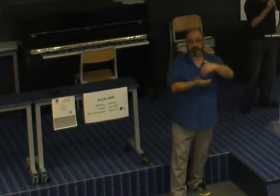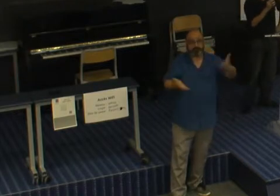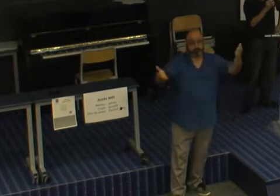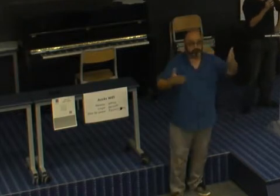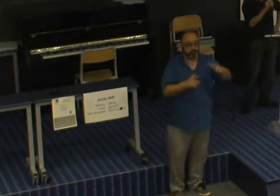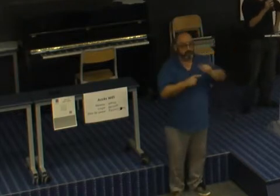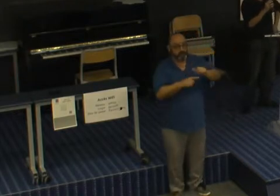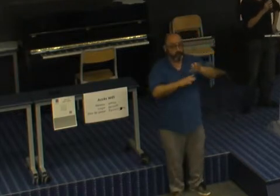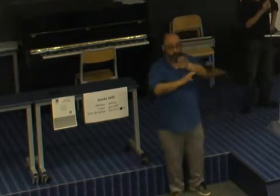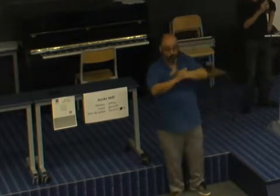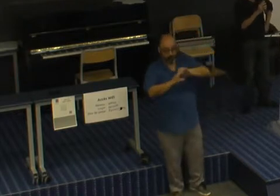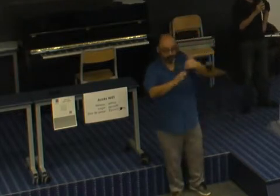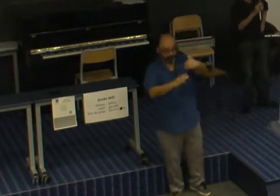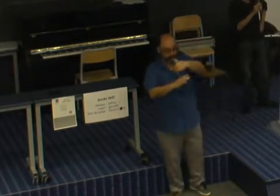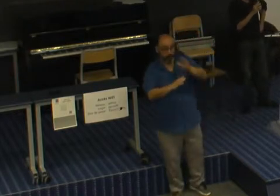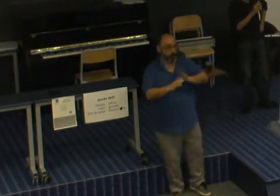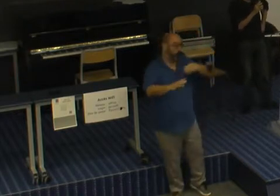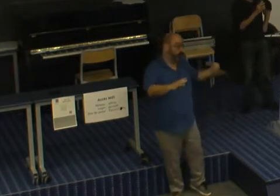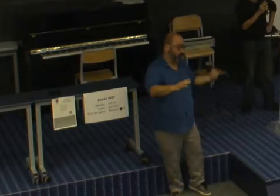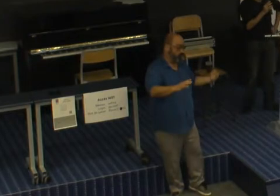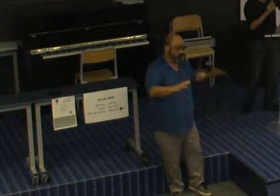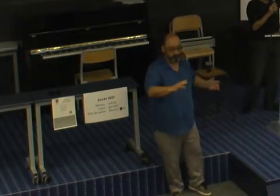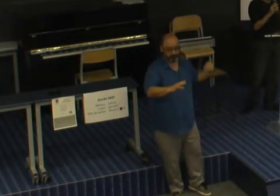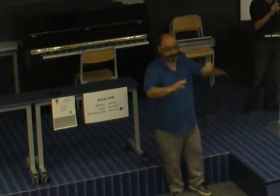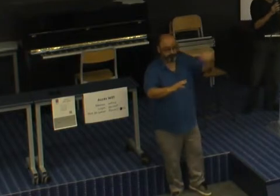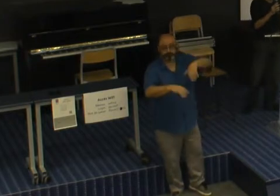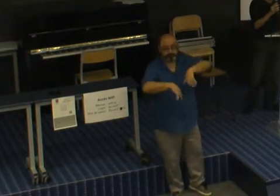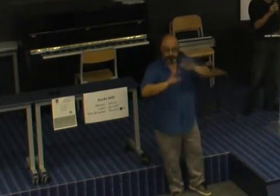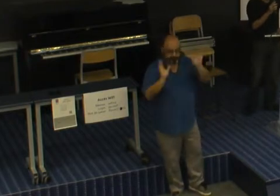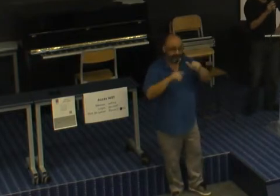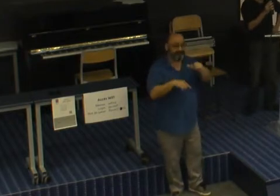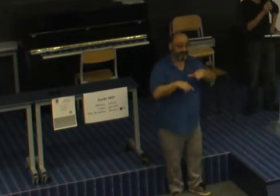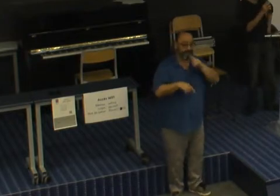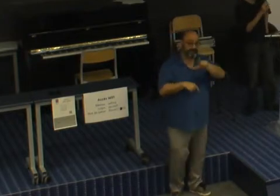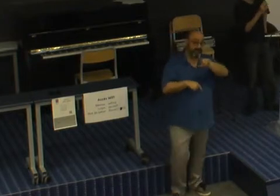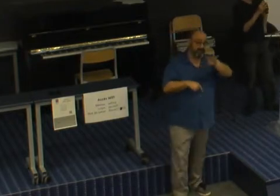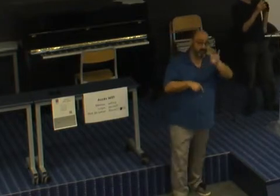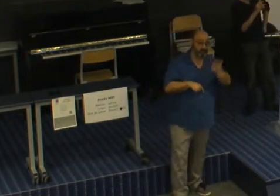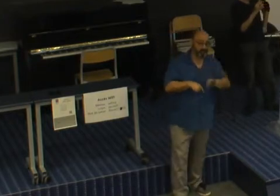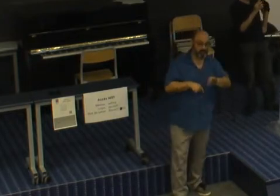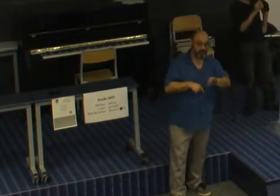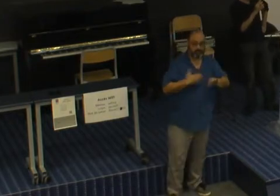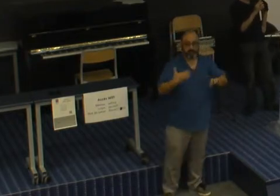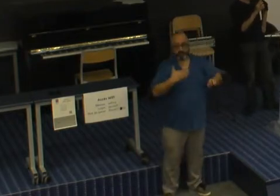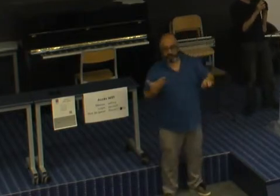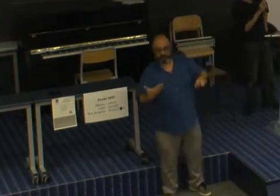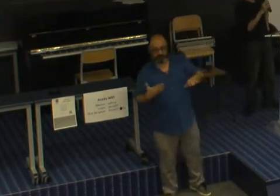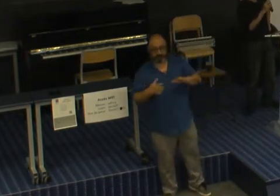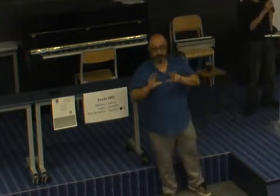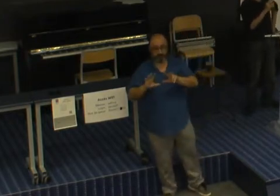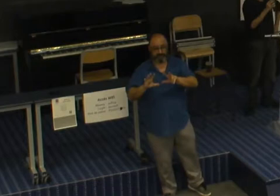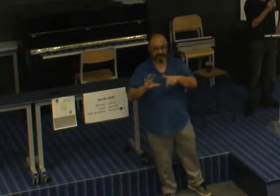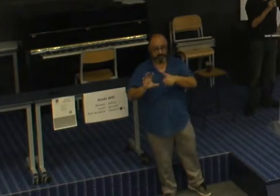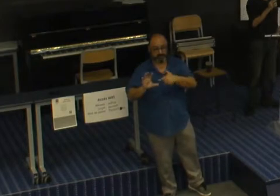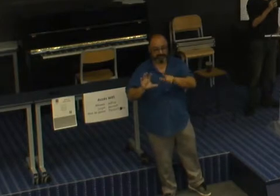extra-européen, peu importe, c'est quand même de 24% contre 8,7% dans la population totale. Donc c